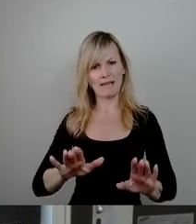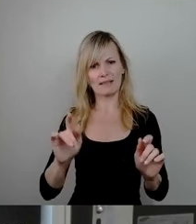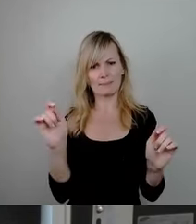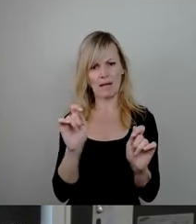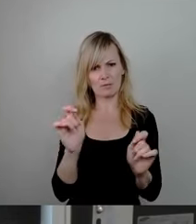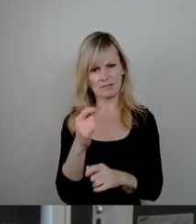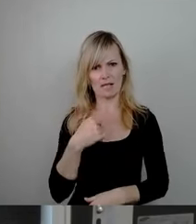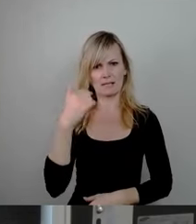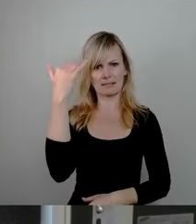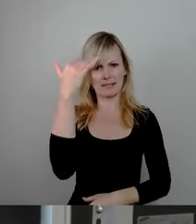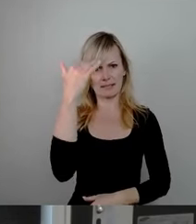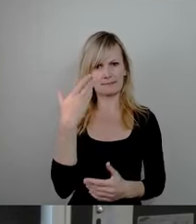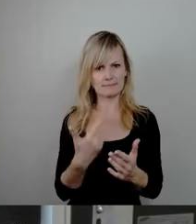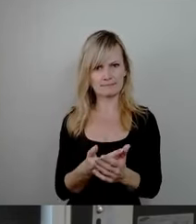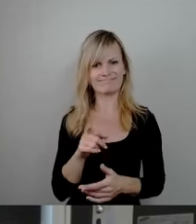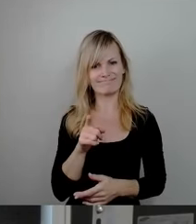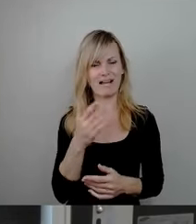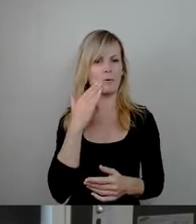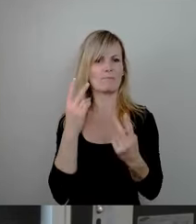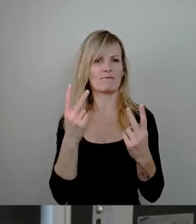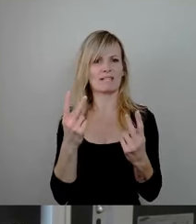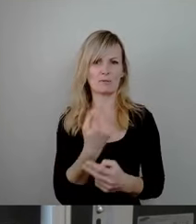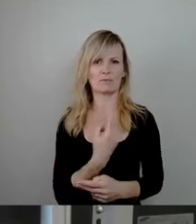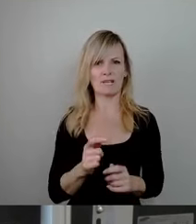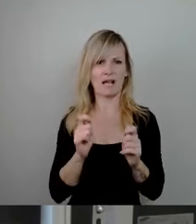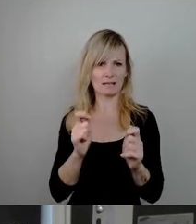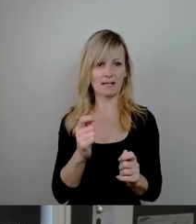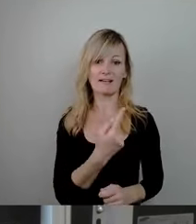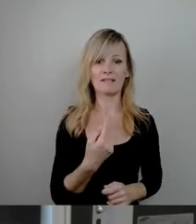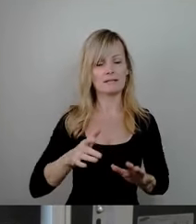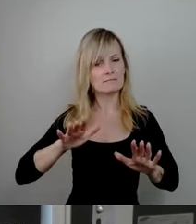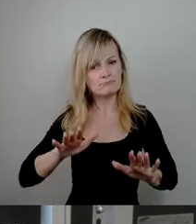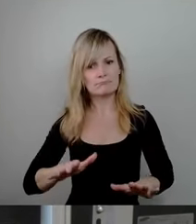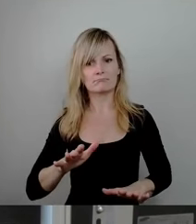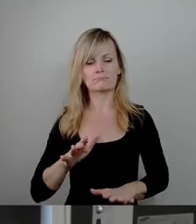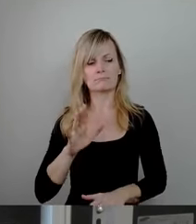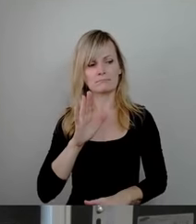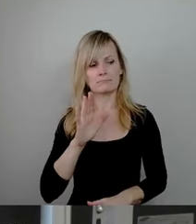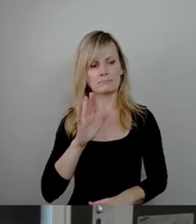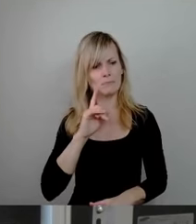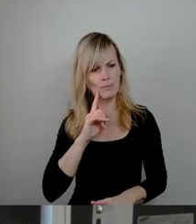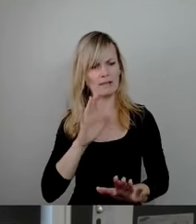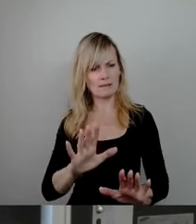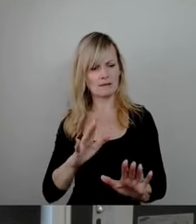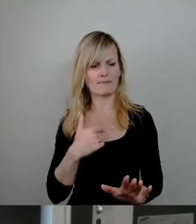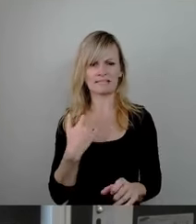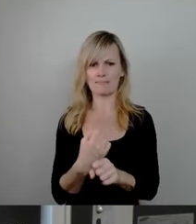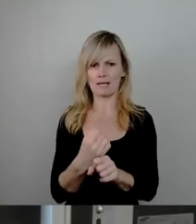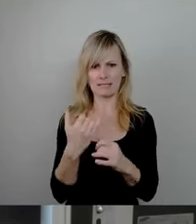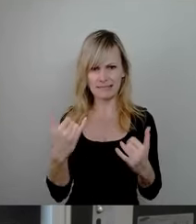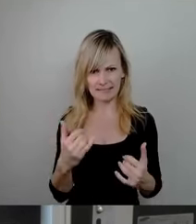Das ist der Kern von unserem Antrag, dass wir innehalten und nachdenken, was wir denn jetzt machen. Denn